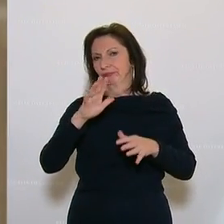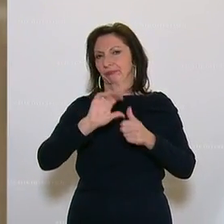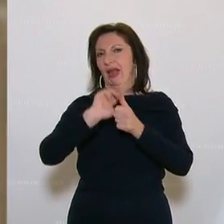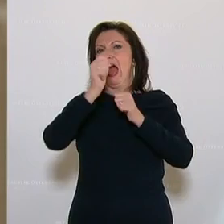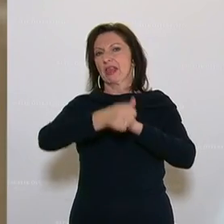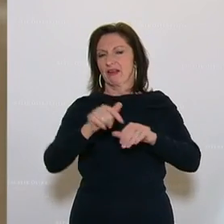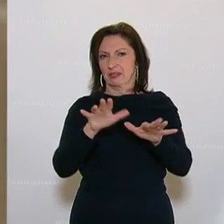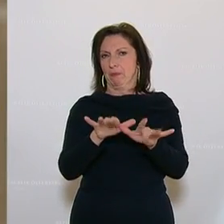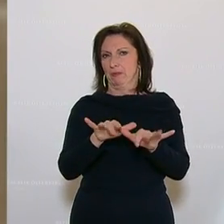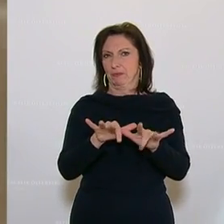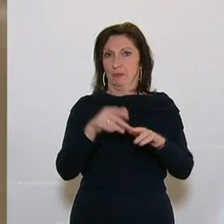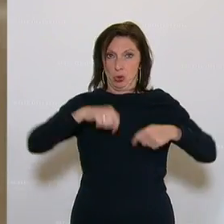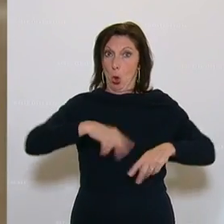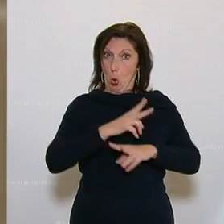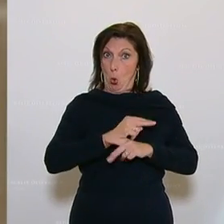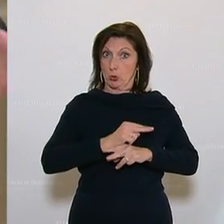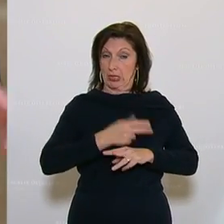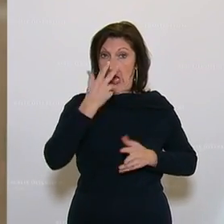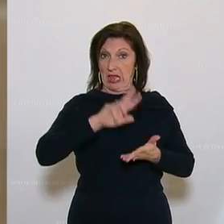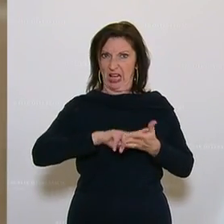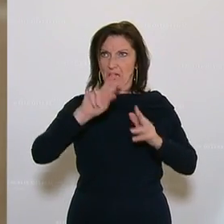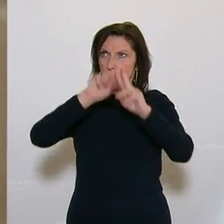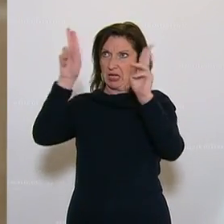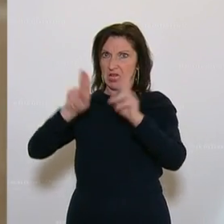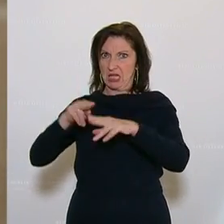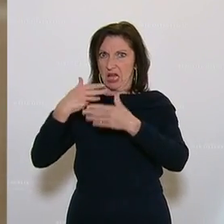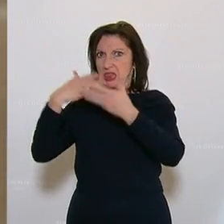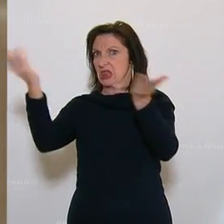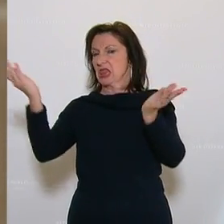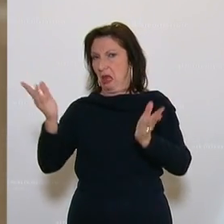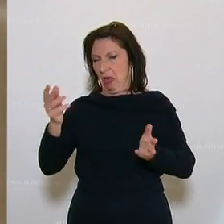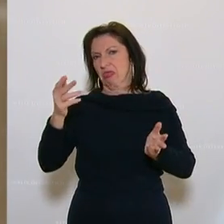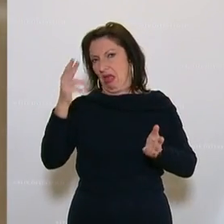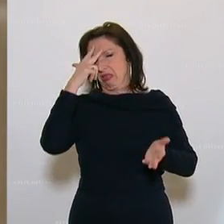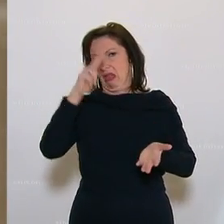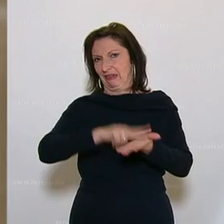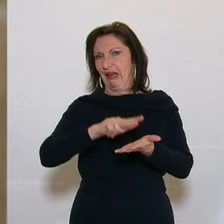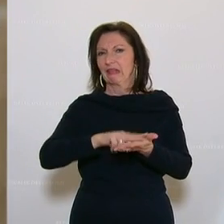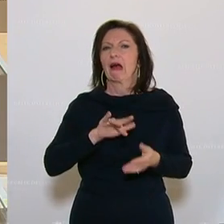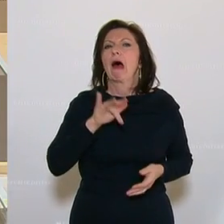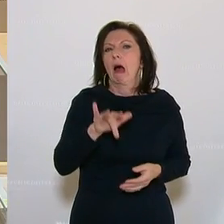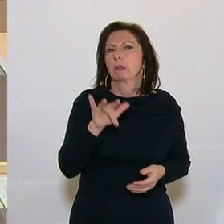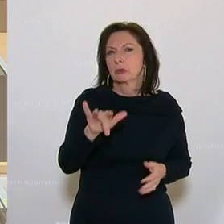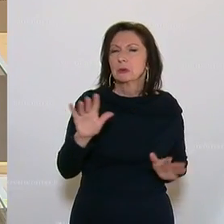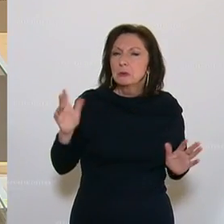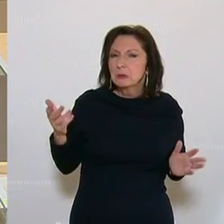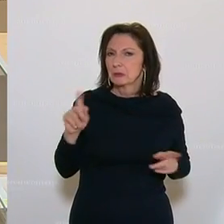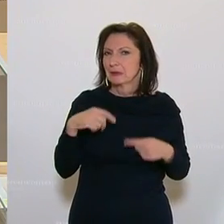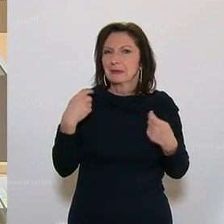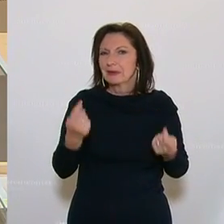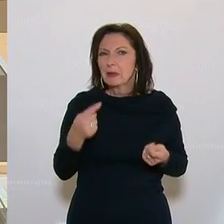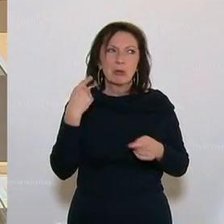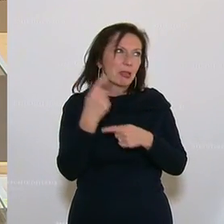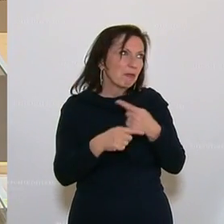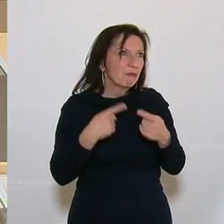Titel, nur national, aber alle haben mit einem Master abgeschlossen. Also hier hin und wieder, jetzt sind wieder Entwicklungen ins Land